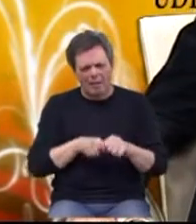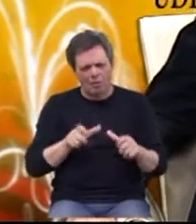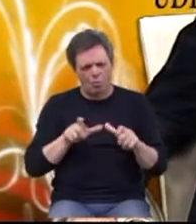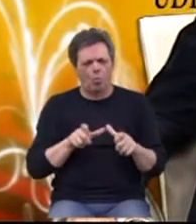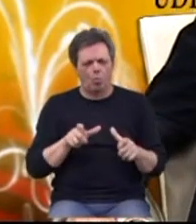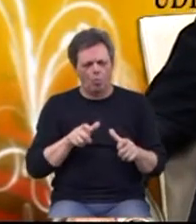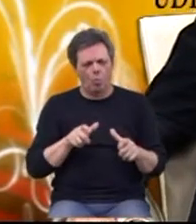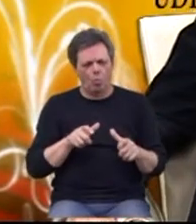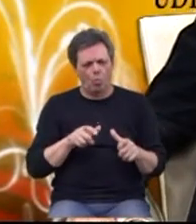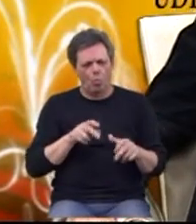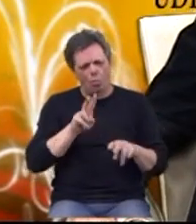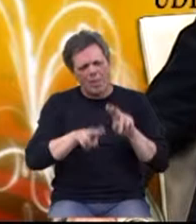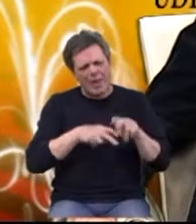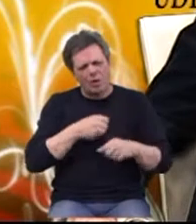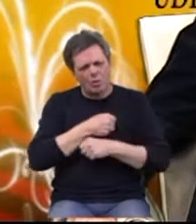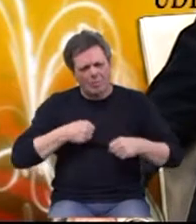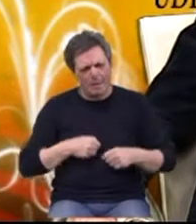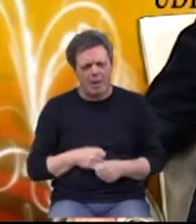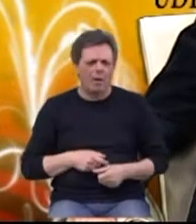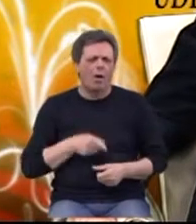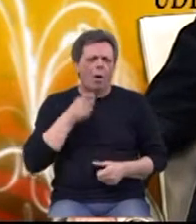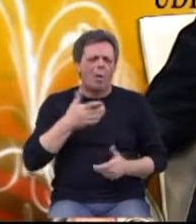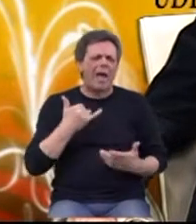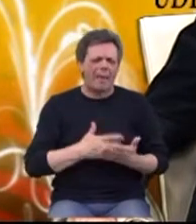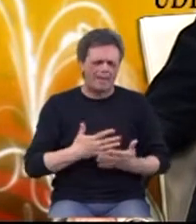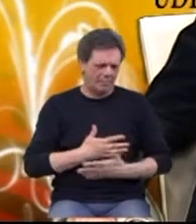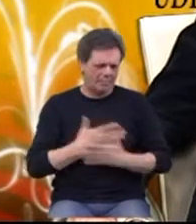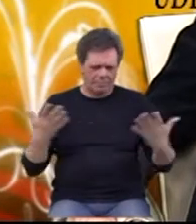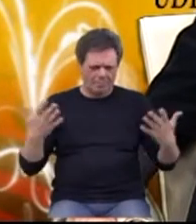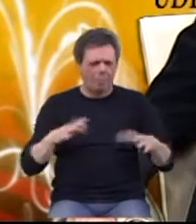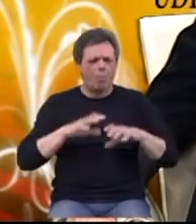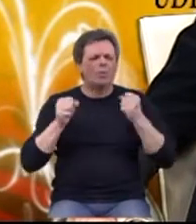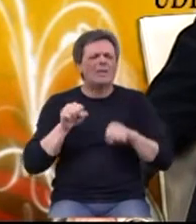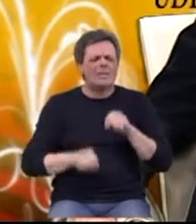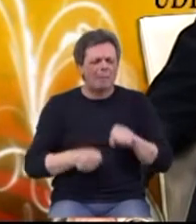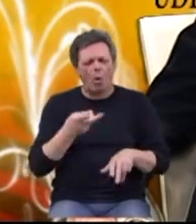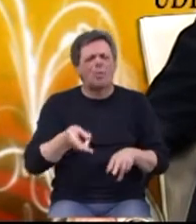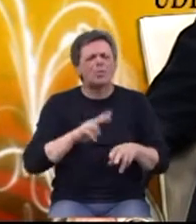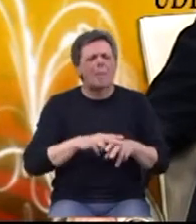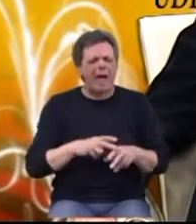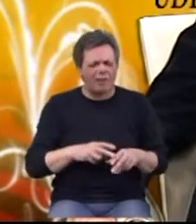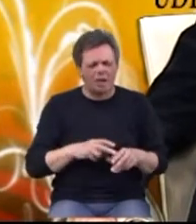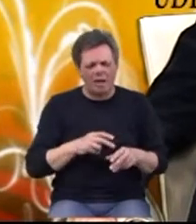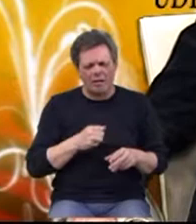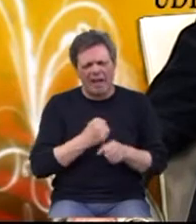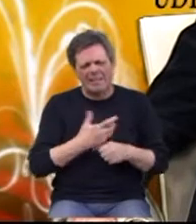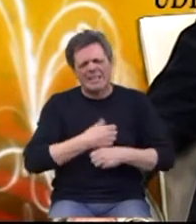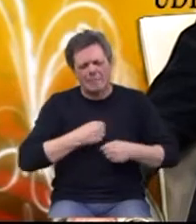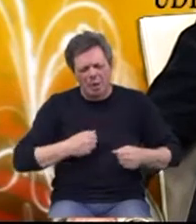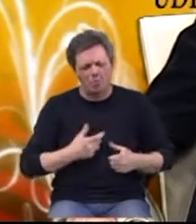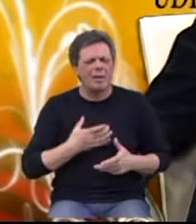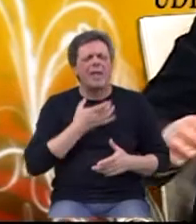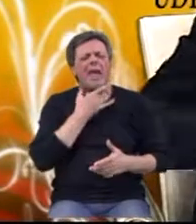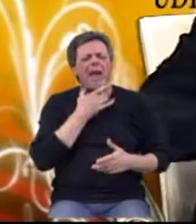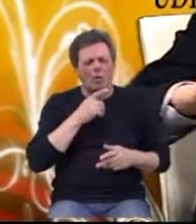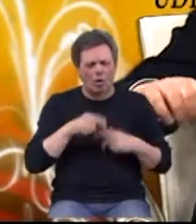debljine. Debljina je danas multidisciplinarna. Oni koji su se najviše bavili debljinom bili su endokrinolozi. Međutim, ja bih rekao